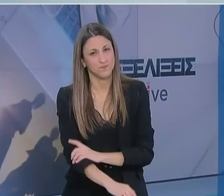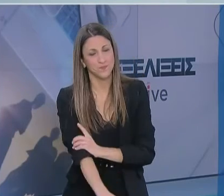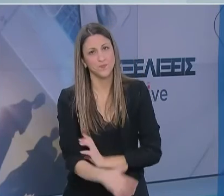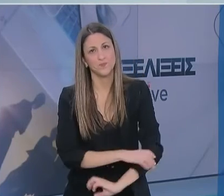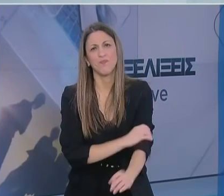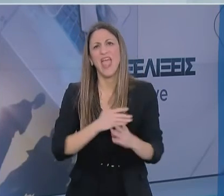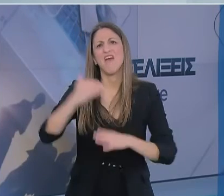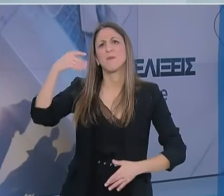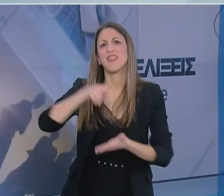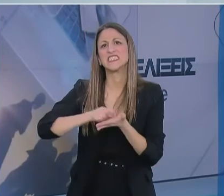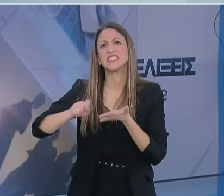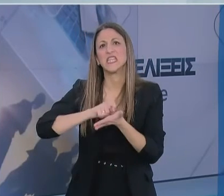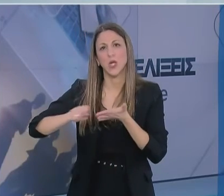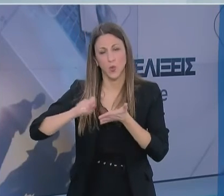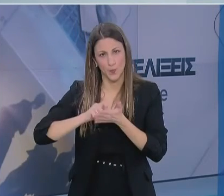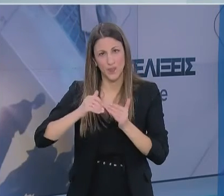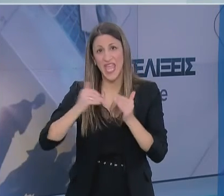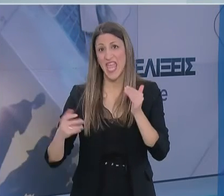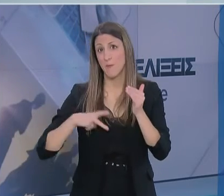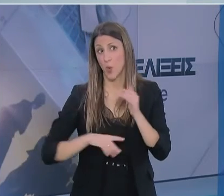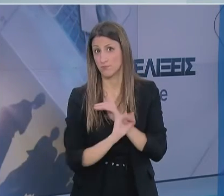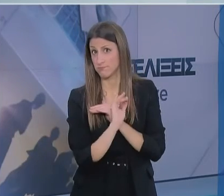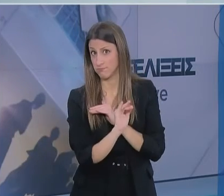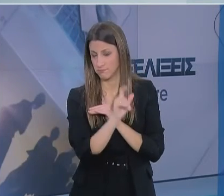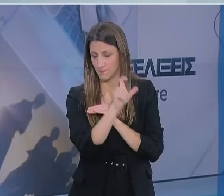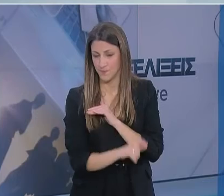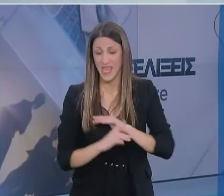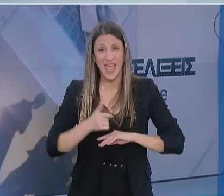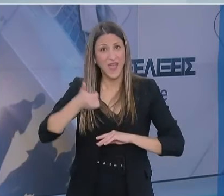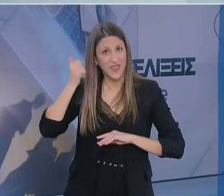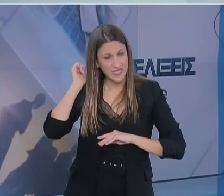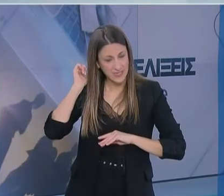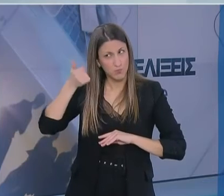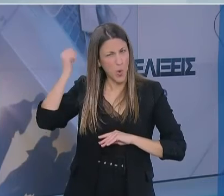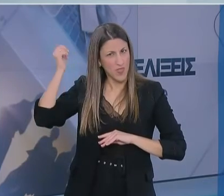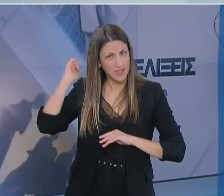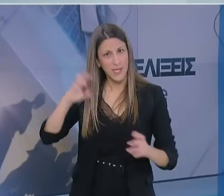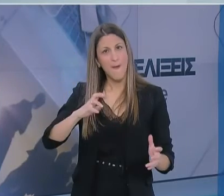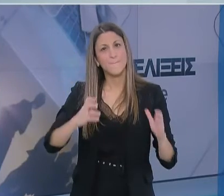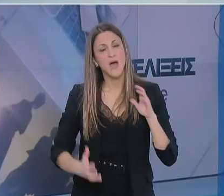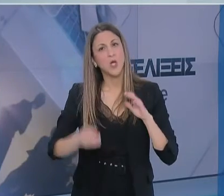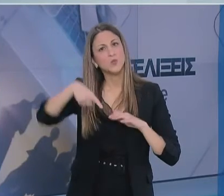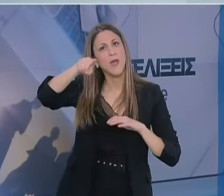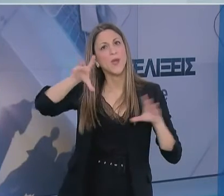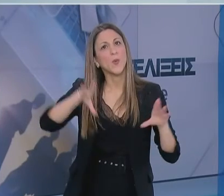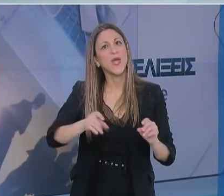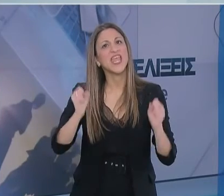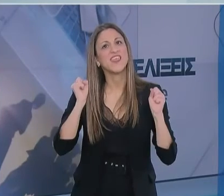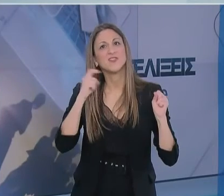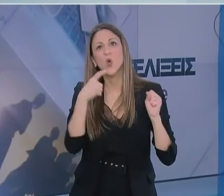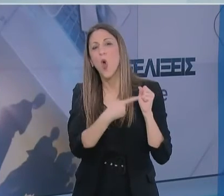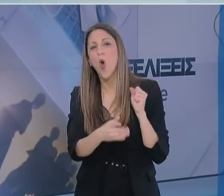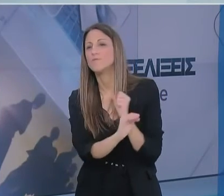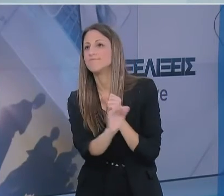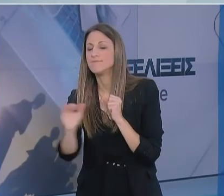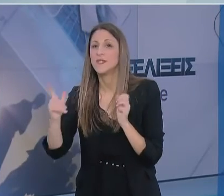συντακτών. Κύριε Κοντοζαμάνη. Προχθές παγκόσμια ημέρα υγείας. Υπήρξε ένα αίτημα από όλο τον υγειονομικό κόσμο της χώρας